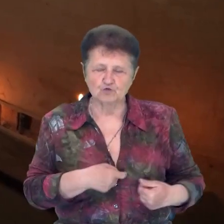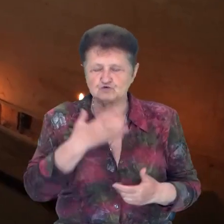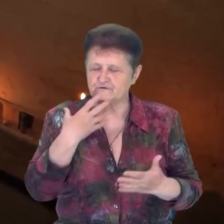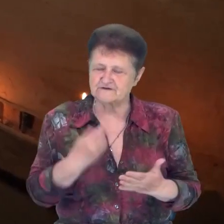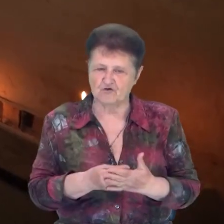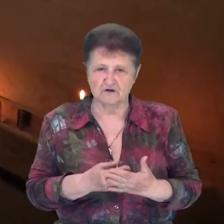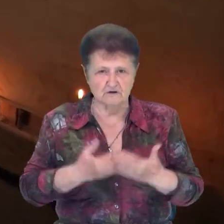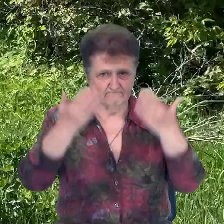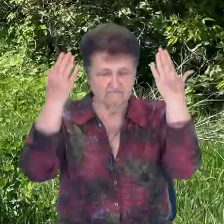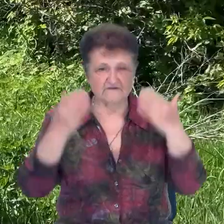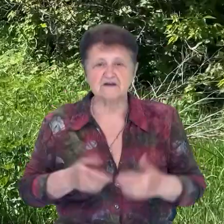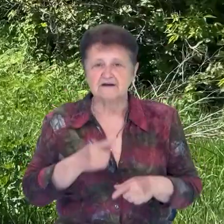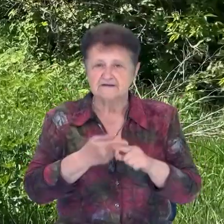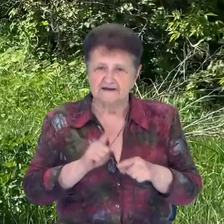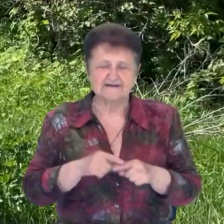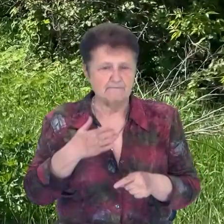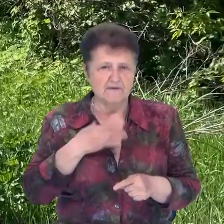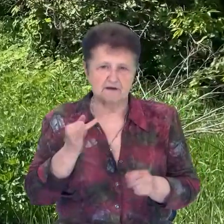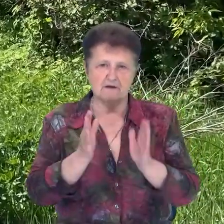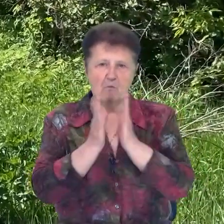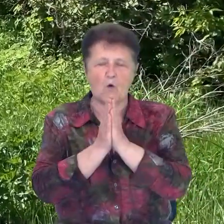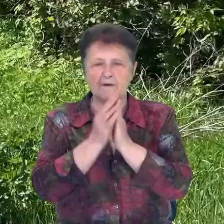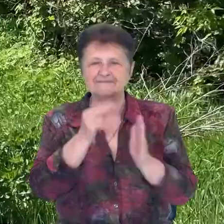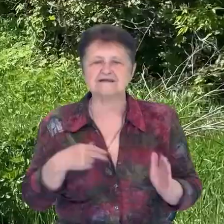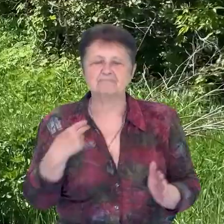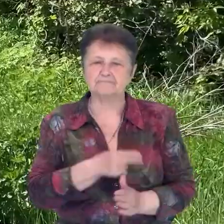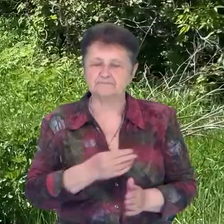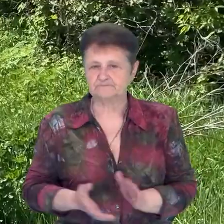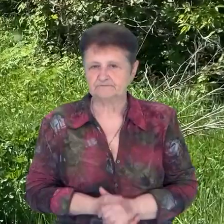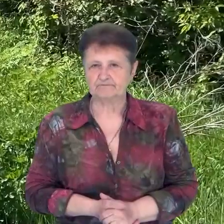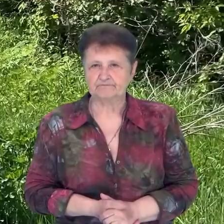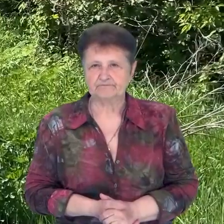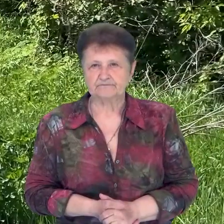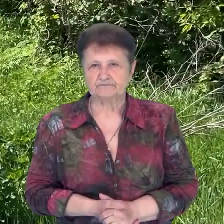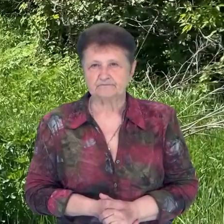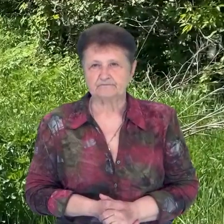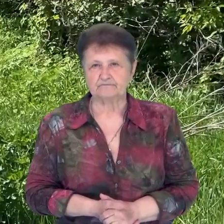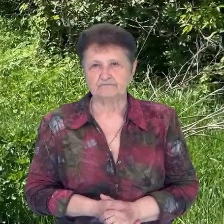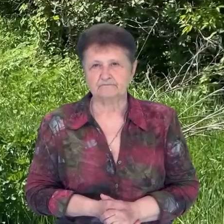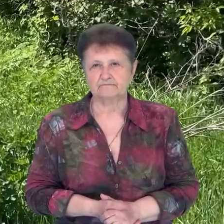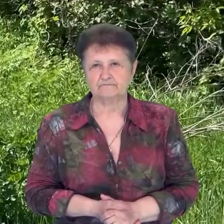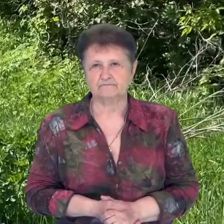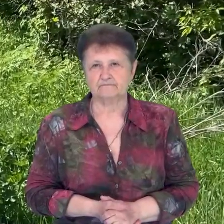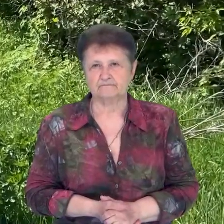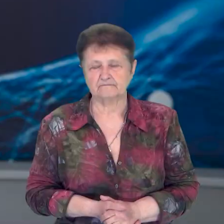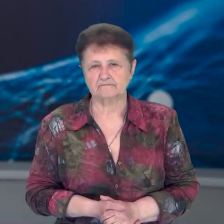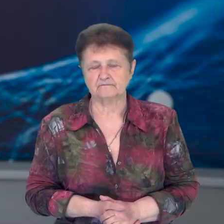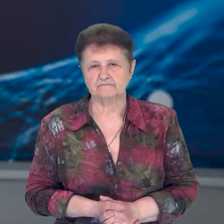небесних осилях. За це ми обов'язково молимося». Олексій Коцепчук, Віталій Коровко, Суспільне новини Чернігів.